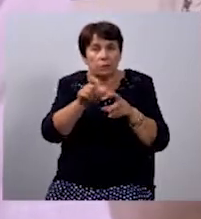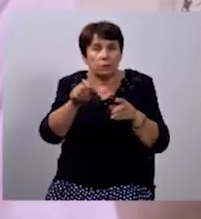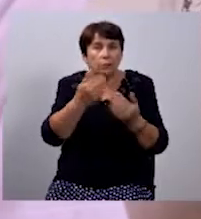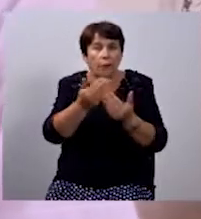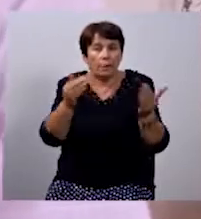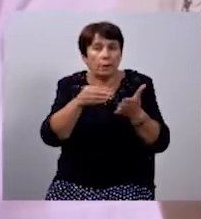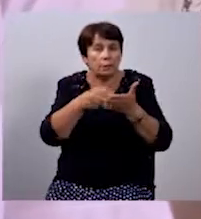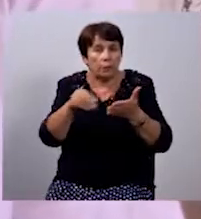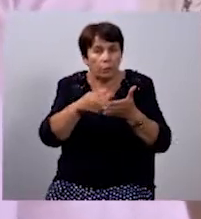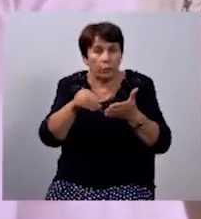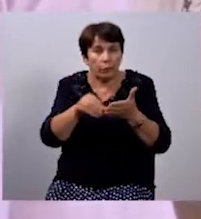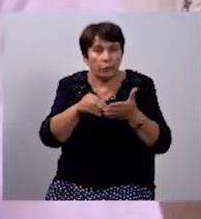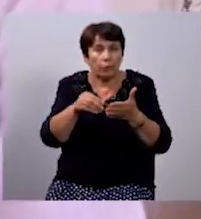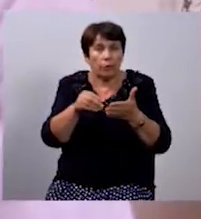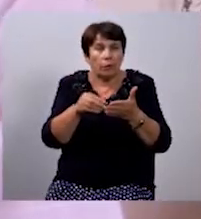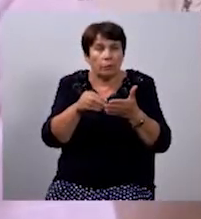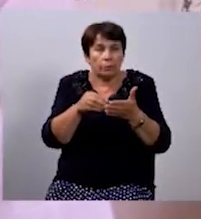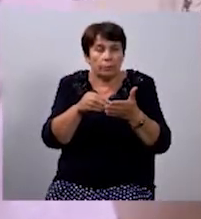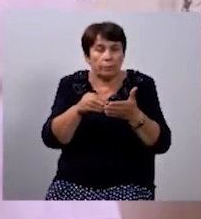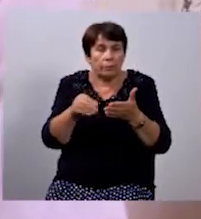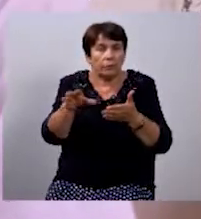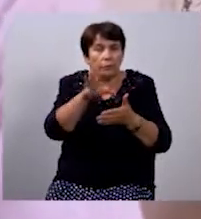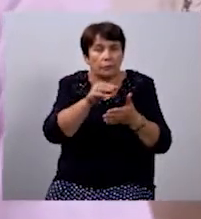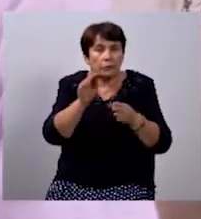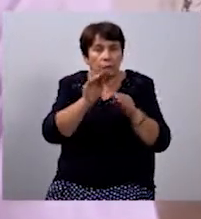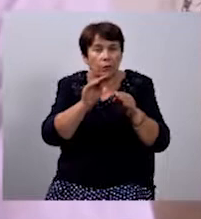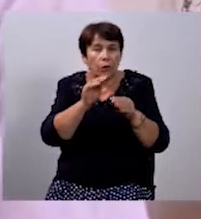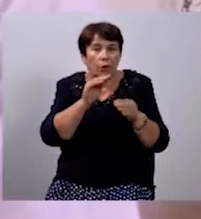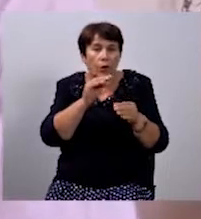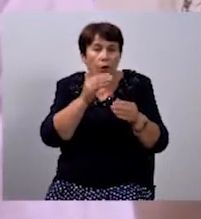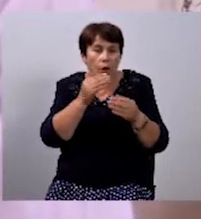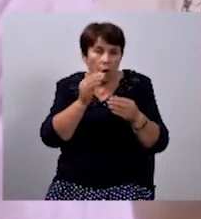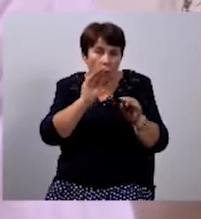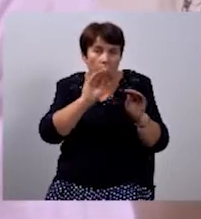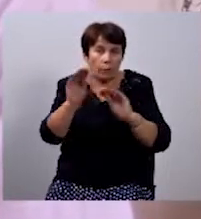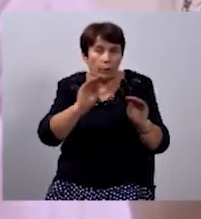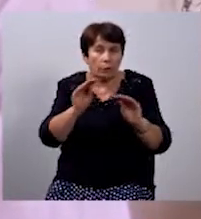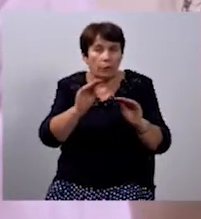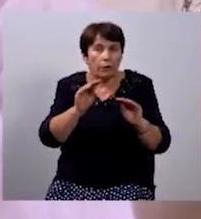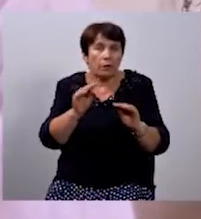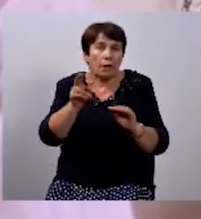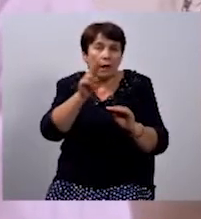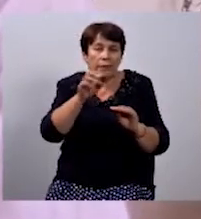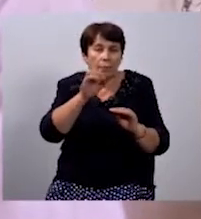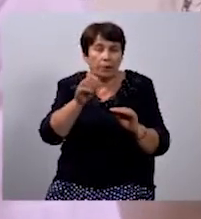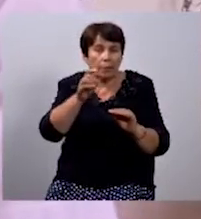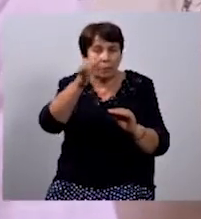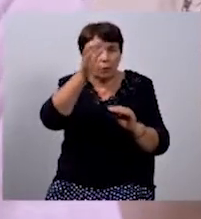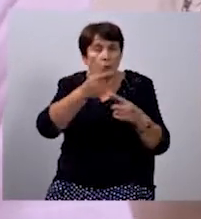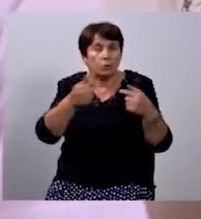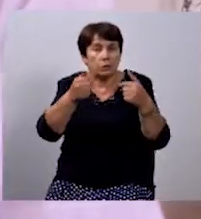закуплена. Решту всього обладнання ми чекаємо на департамент освіти, який повинен провести